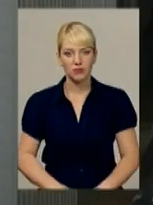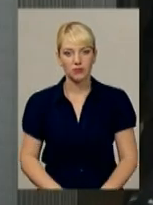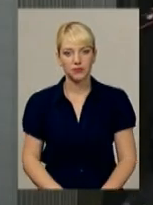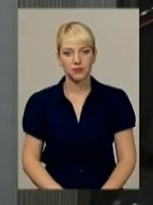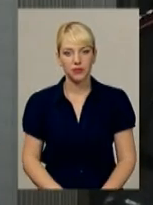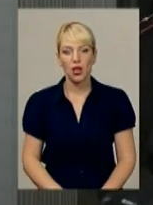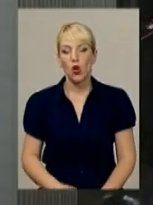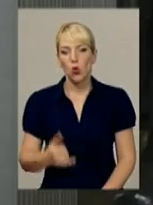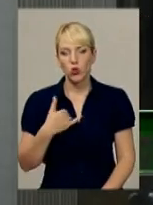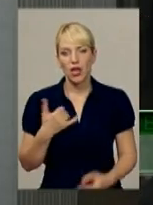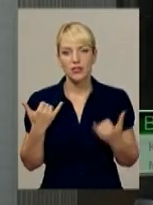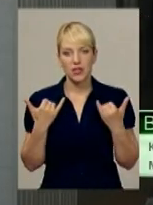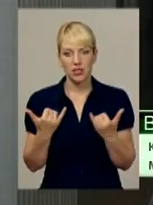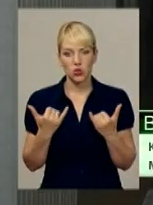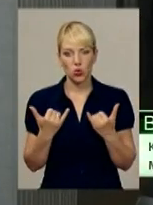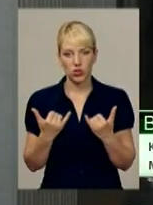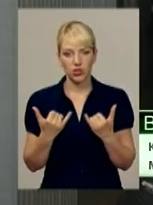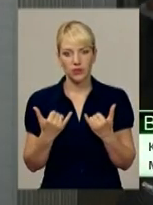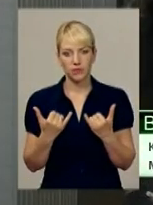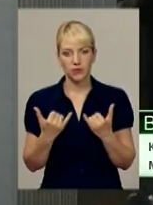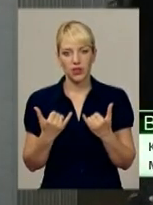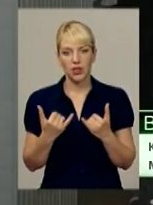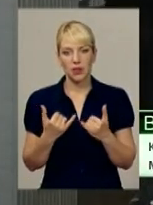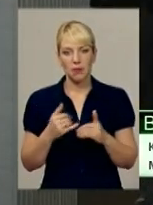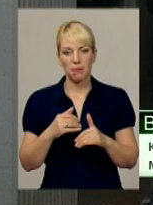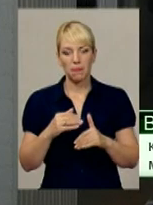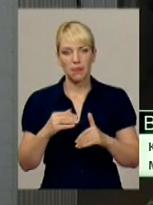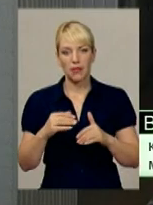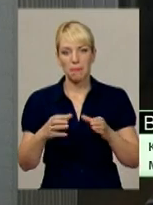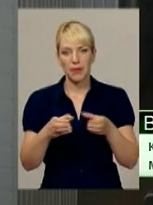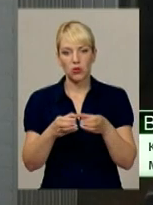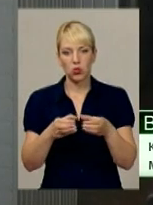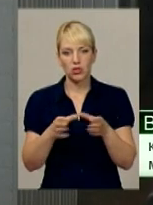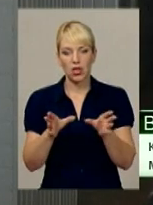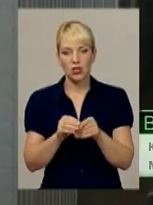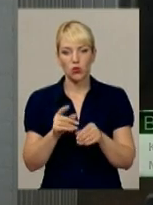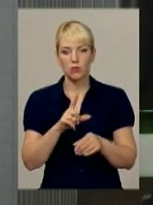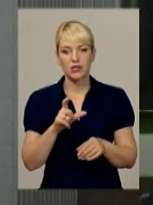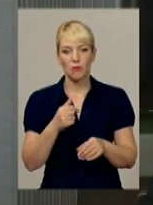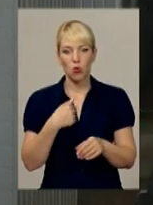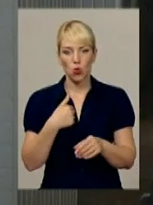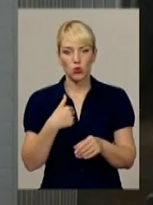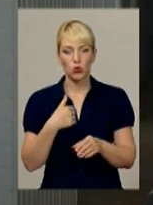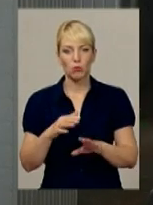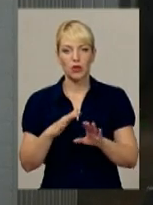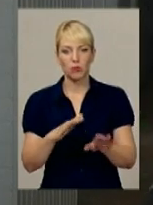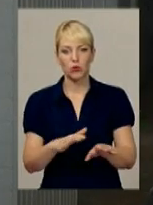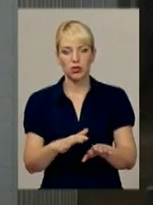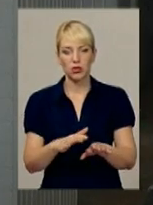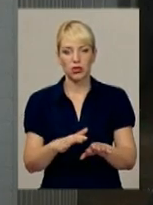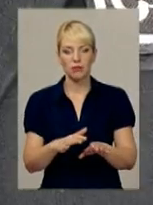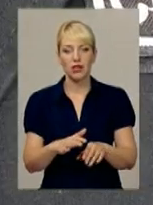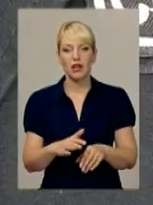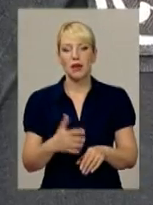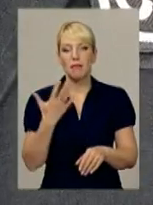На сьогоднішній день з підрозділу разом зі мною прибуло 50 співробітників.